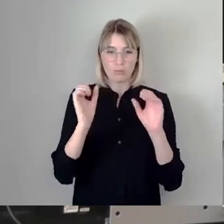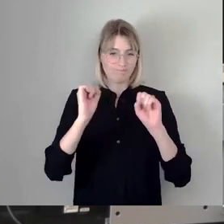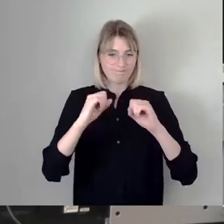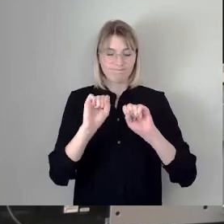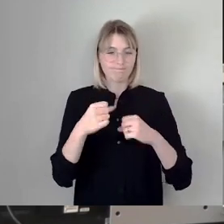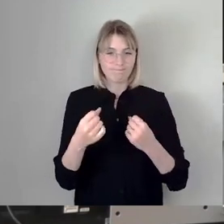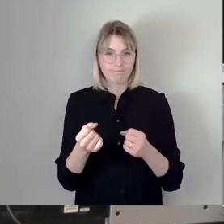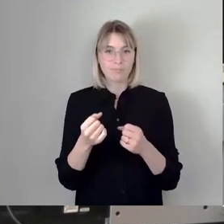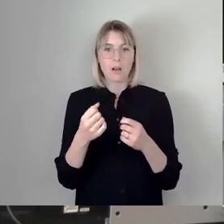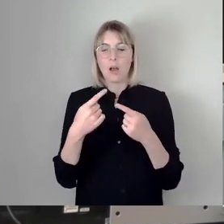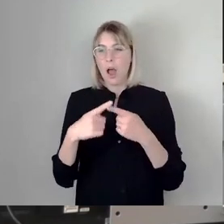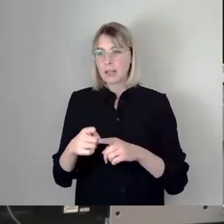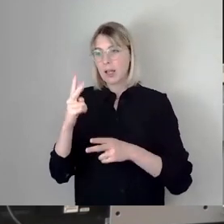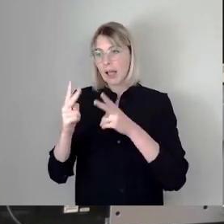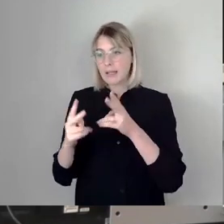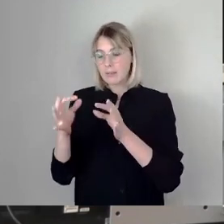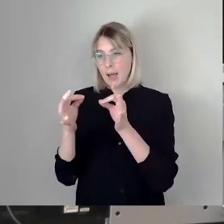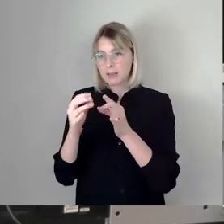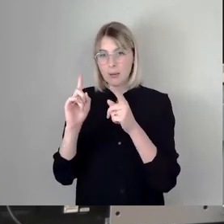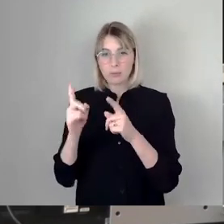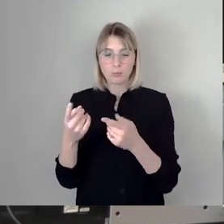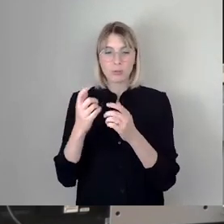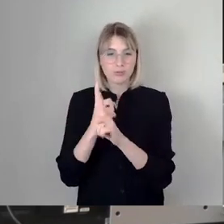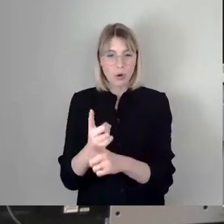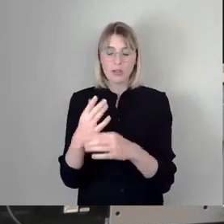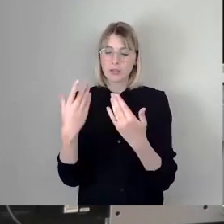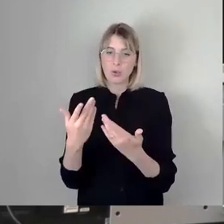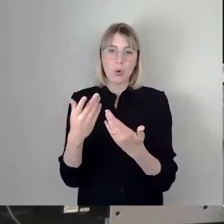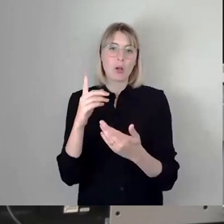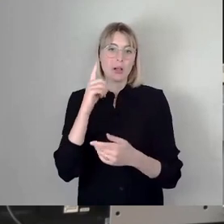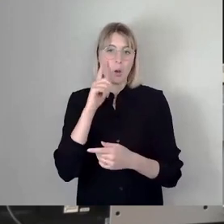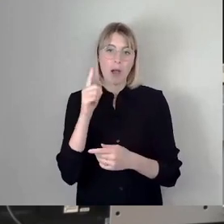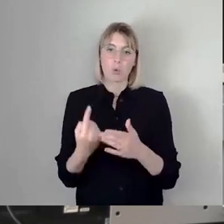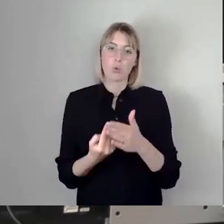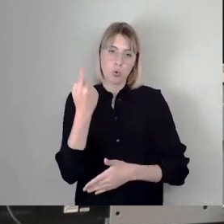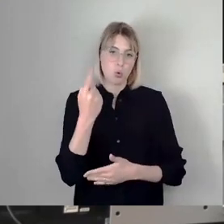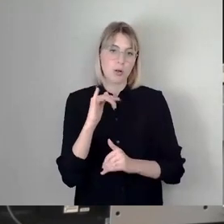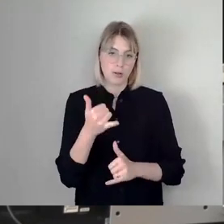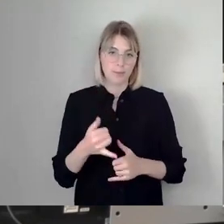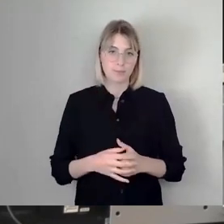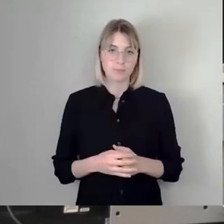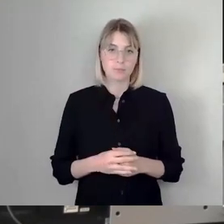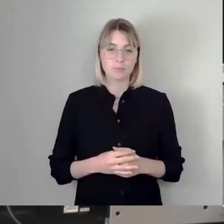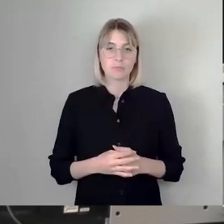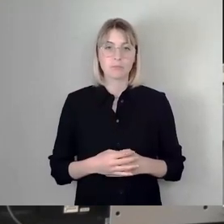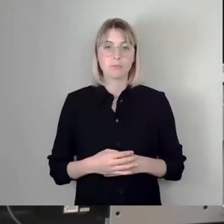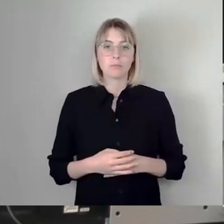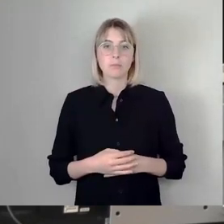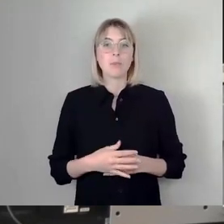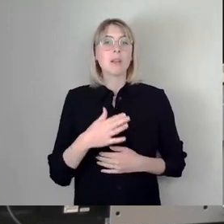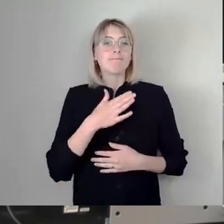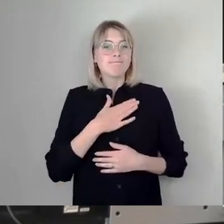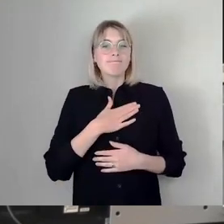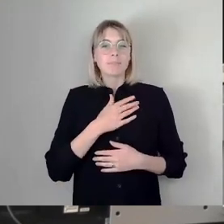sich zieht, das halte ich auch für sehr hoch. Und ich sage jetzt mal, das ist jetzt wirklich meine ganz persönliche